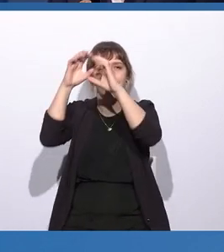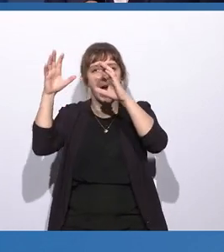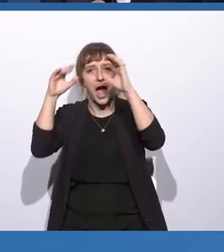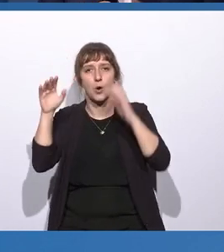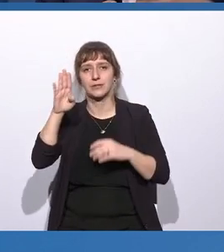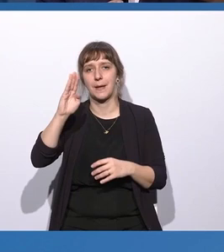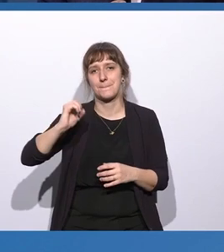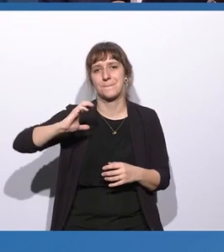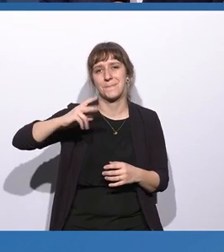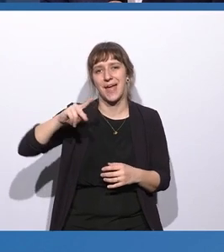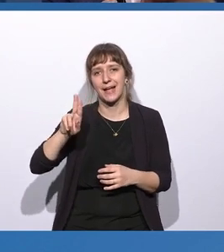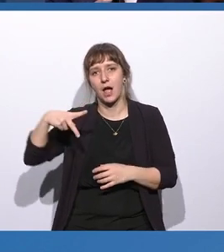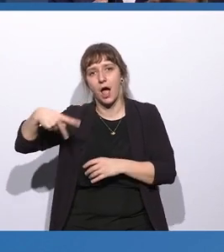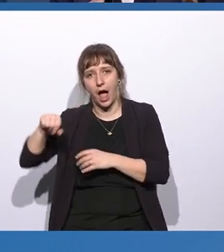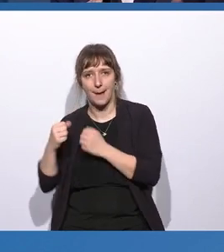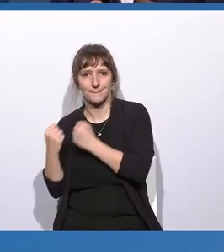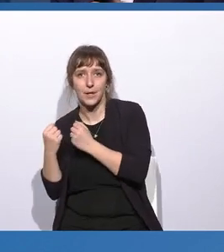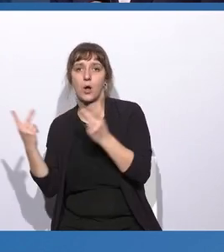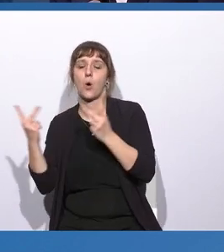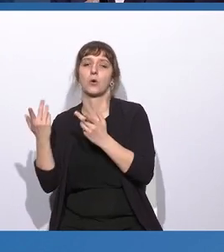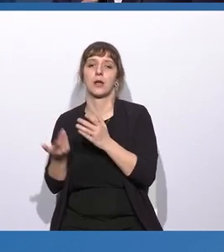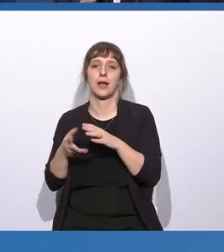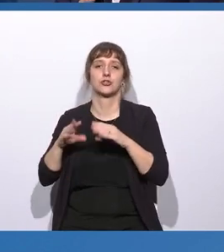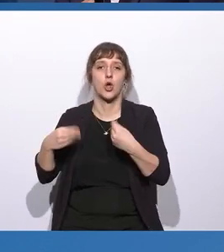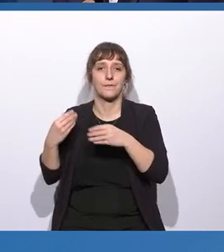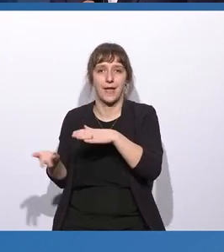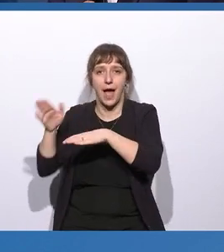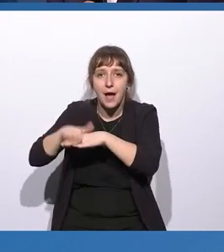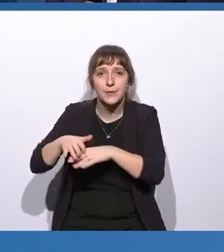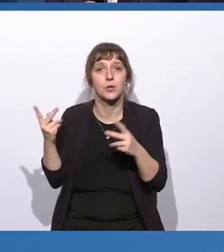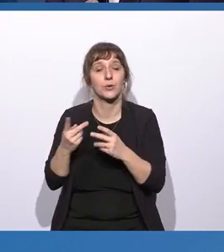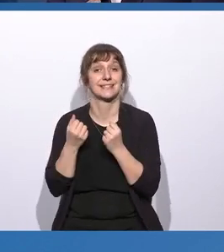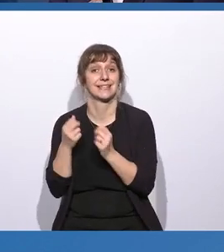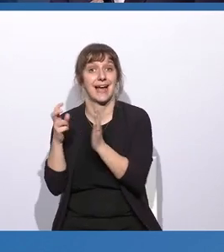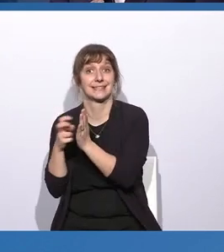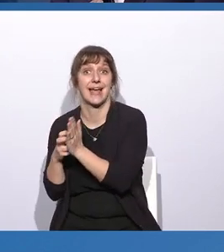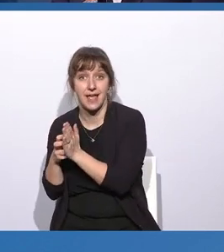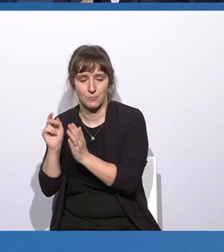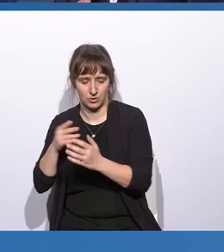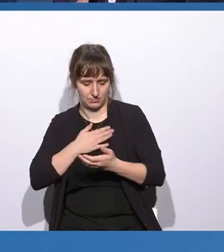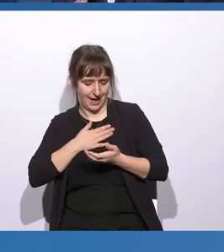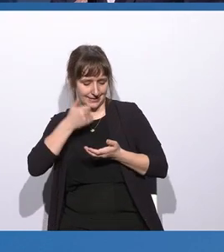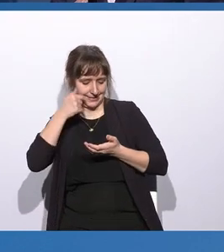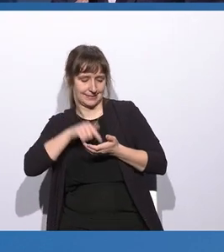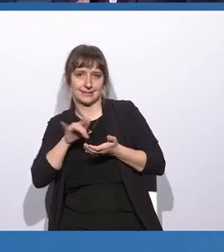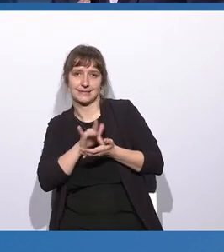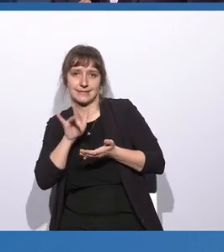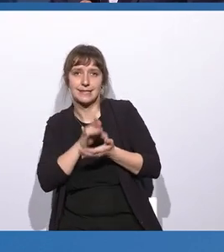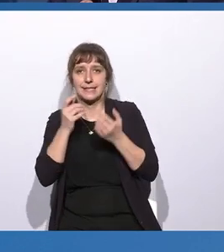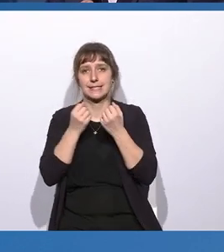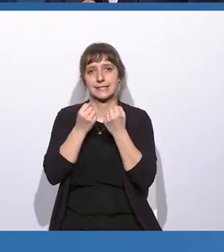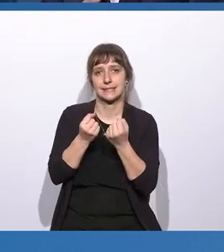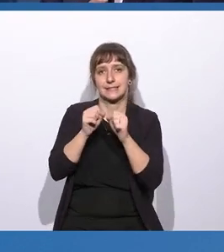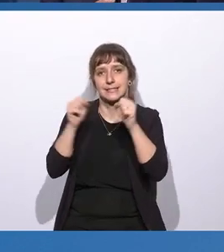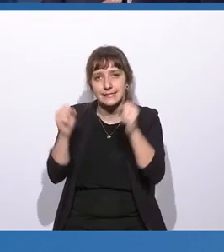mit Software-Updates, aber natürlich auch mit entsprechenden Sicherheits-Apps, um selbst die Sicherheit auf dem eigenen System, auf dem eigenen Smartphone zu erhöhen.